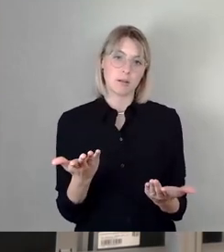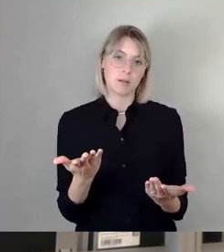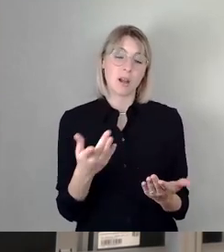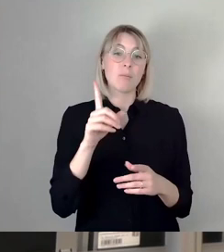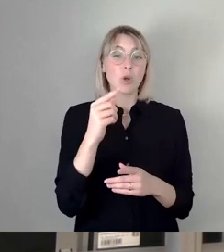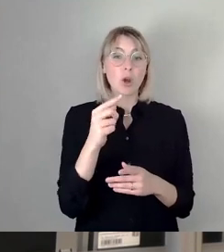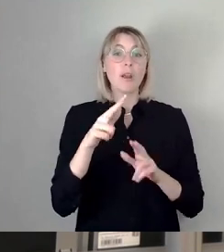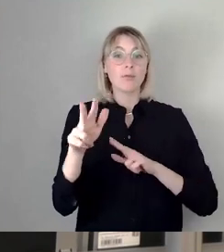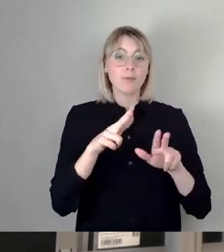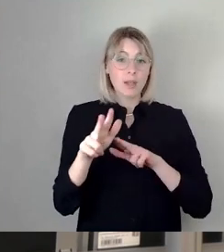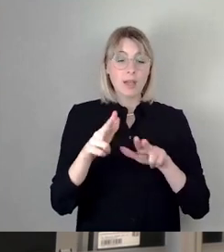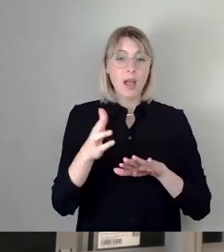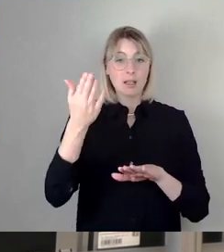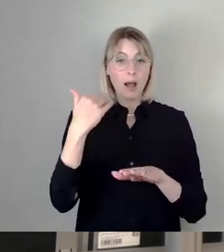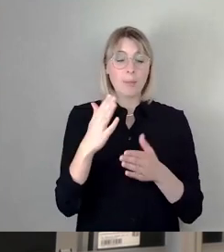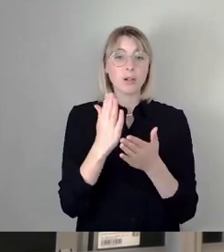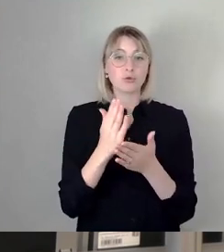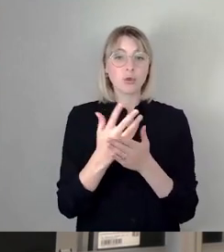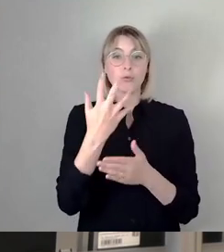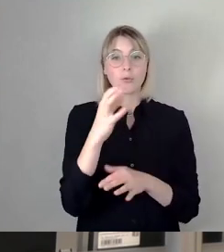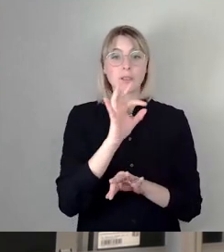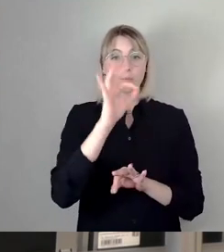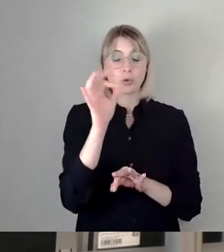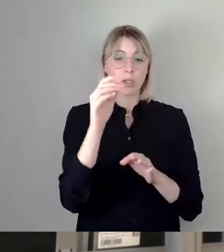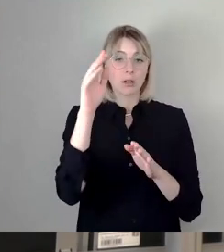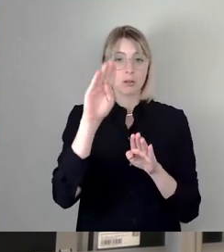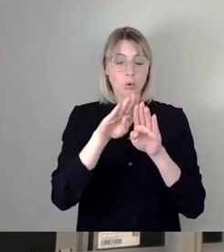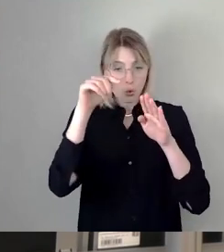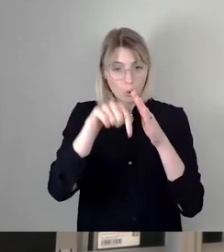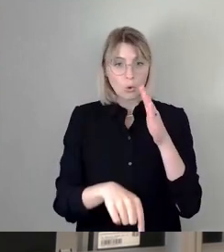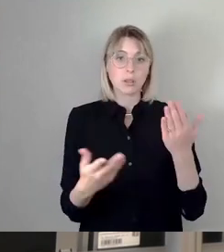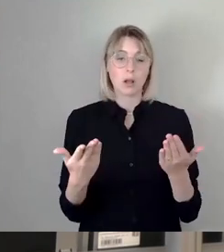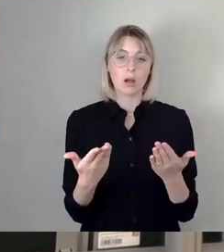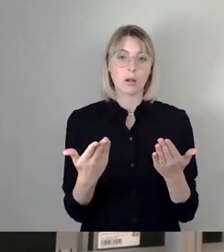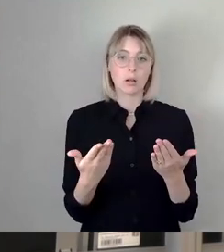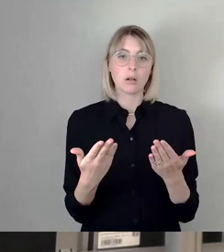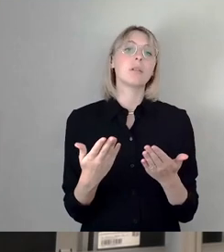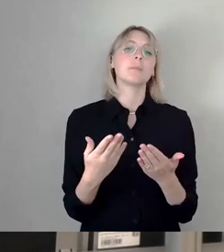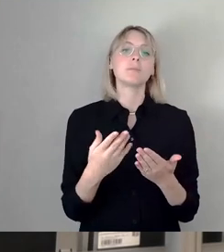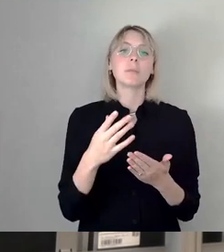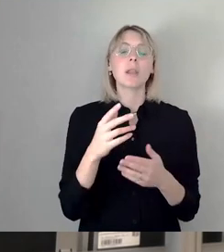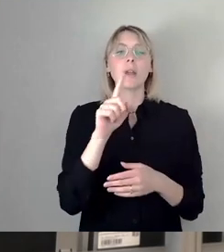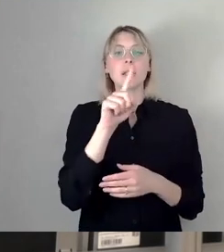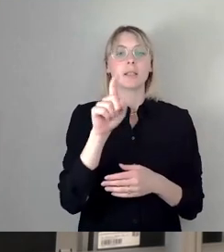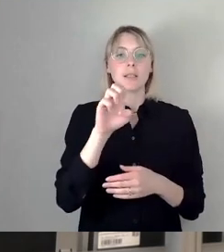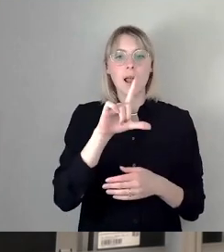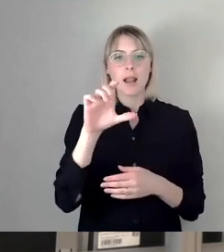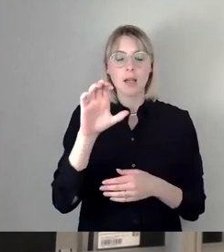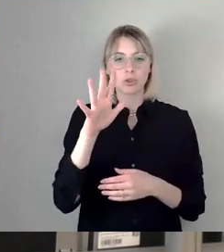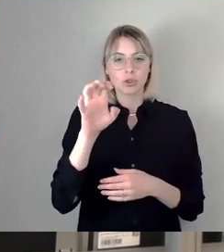da schon um 50 Prozent, der Autoverkehr um 50 Prozent runtergegangen. Auf dem Zellischen Weg fahren jetzt